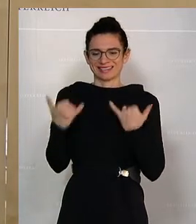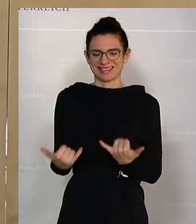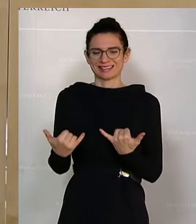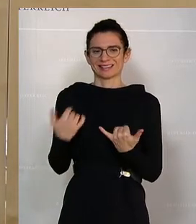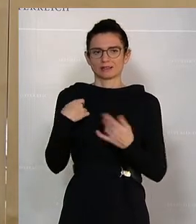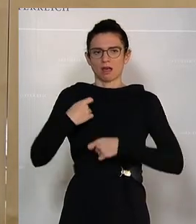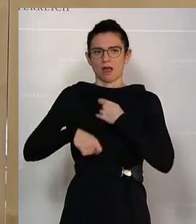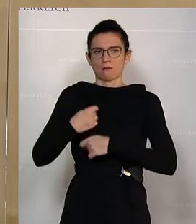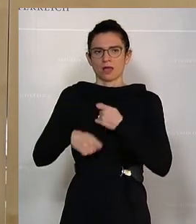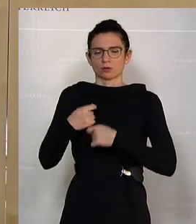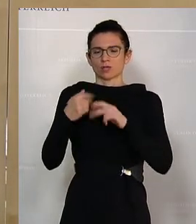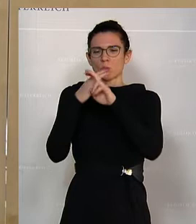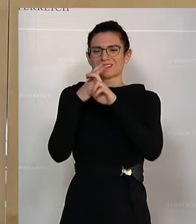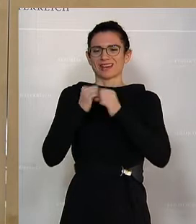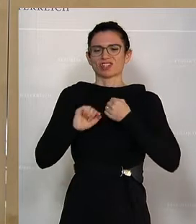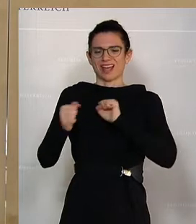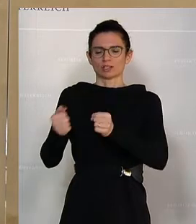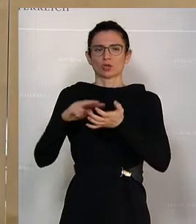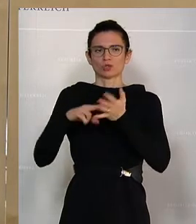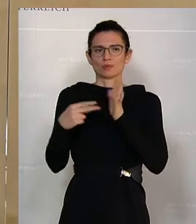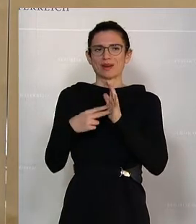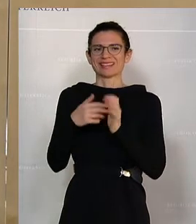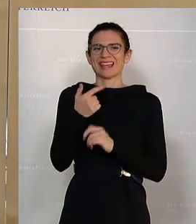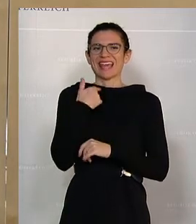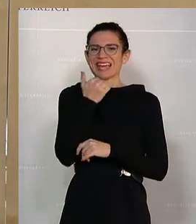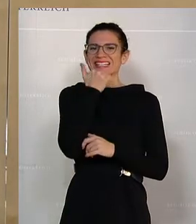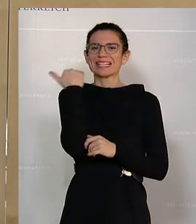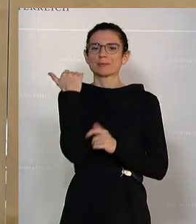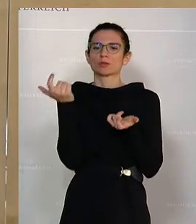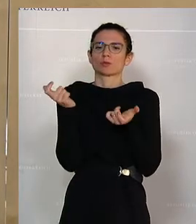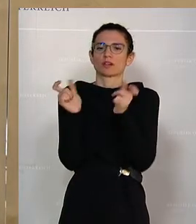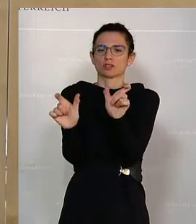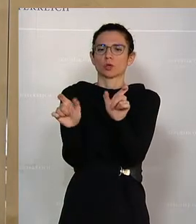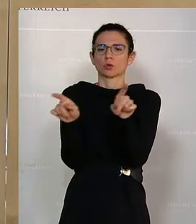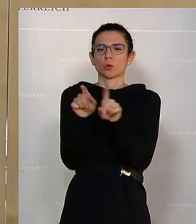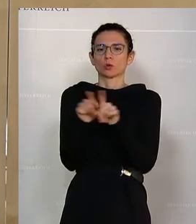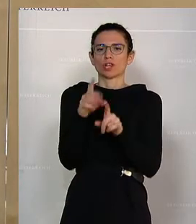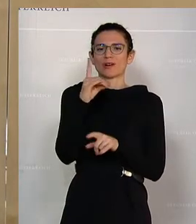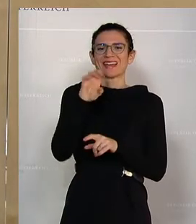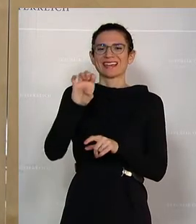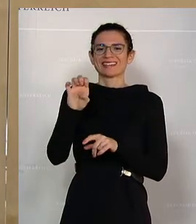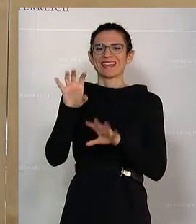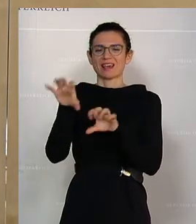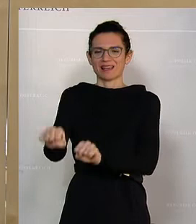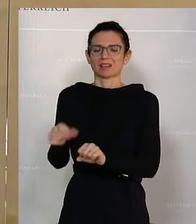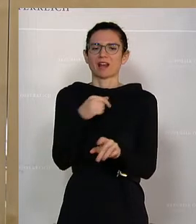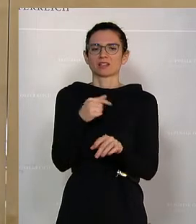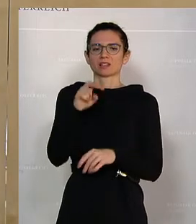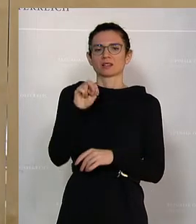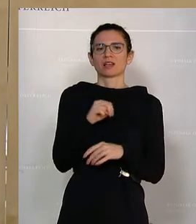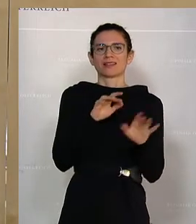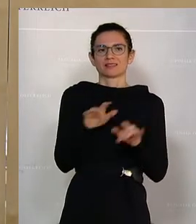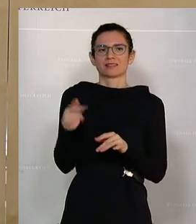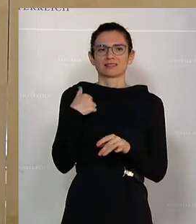Erarbeitung des österreichischen Aktionsplans Extremismusprävention und Deradikalisierung, kurz NAB, von Expertinnen